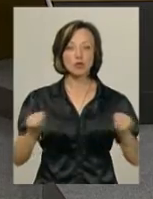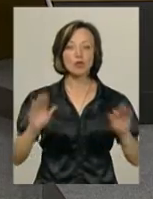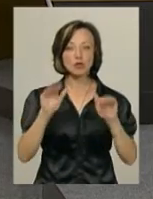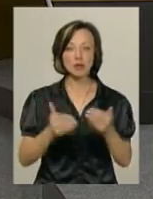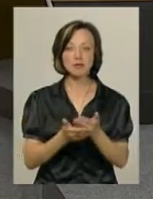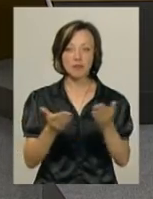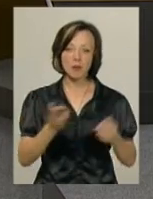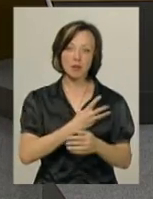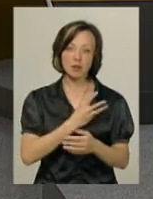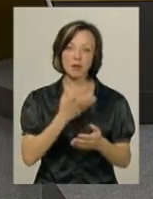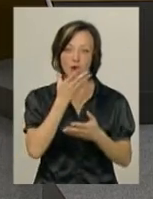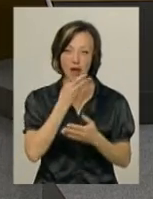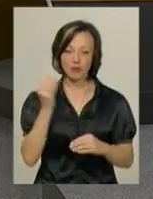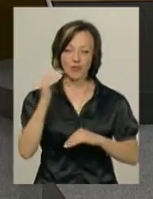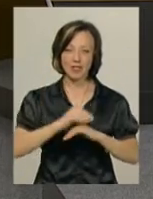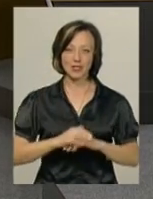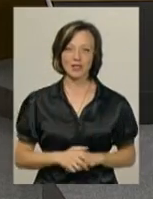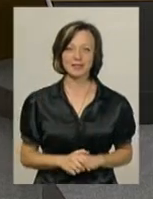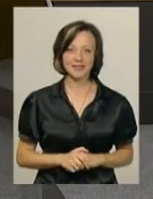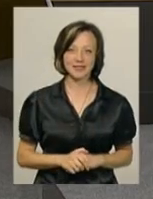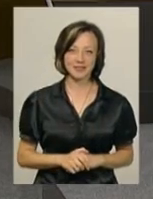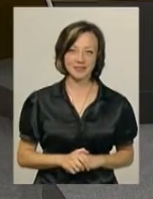прощаємося і бажаємо вам гарного вечора.